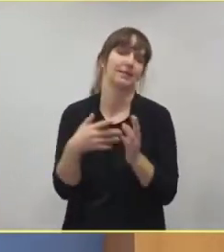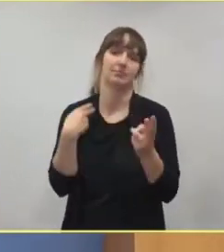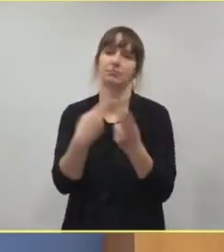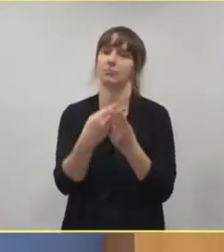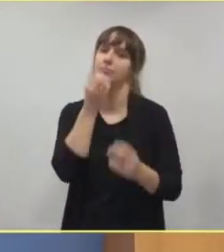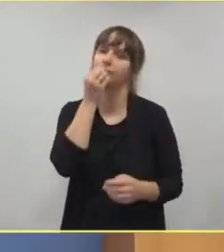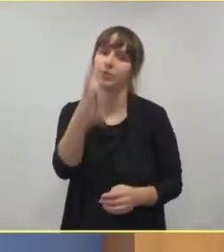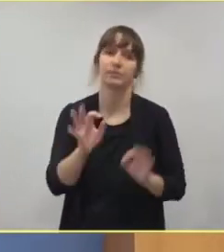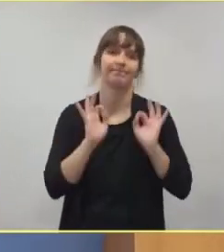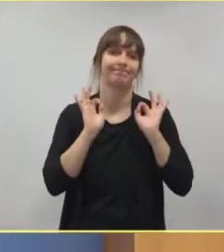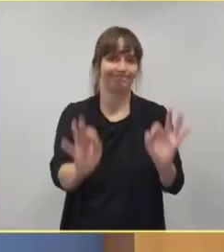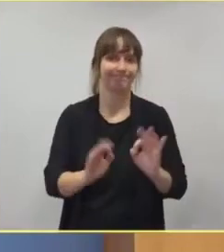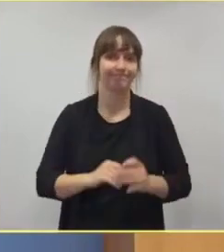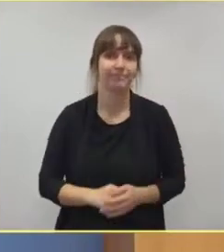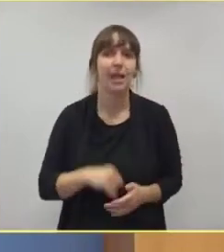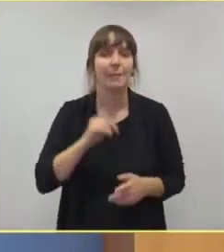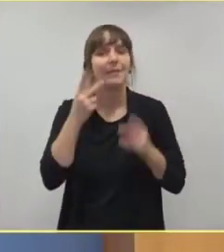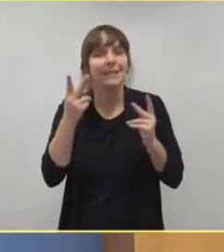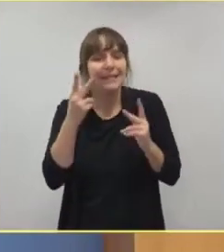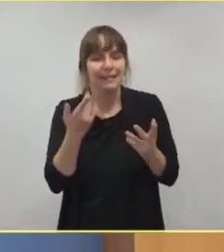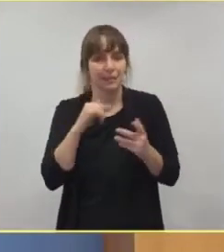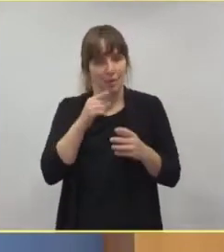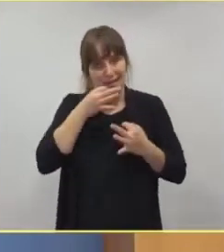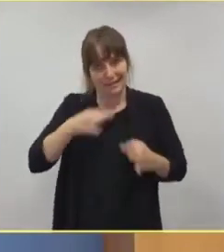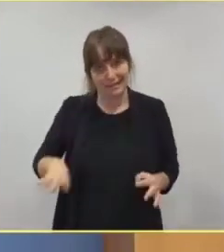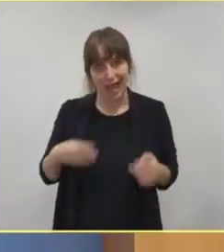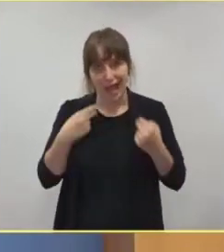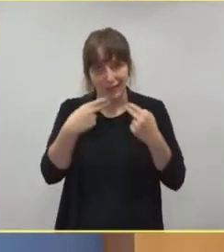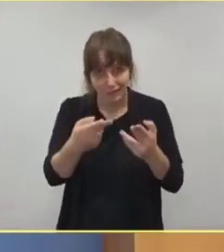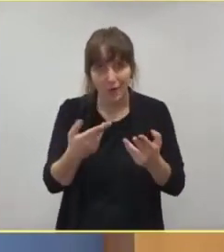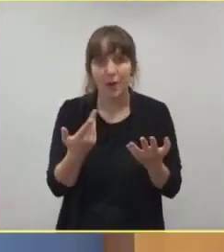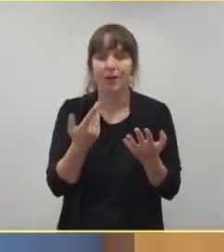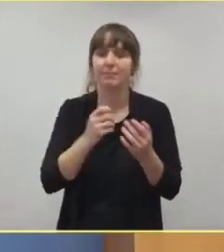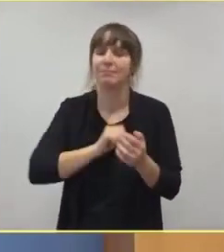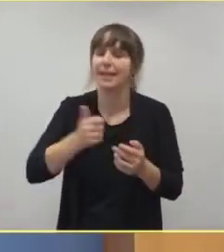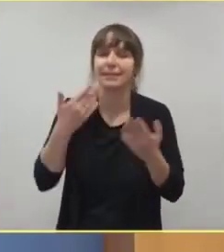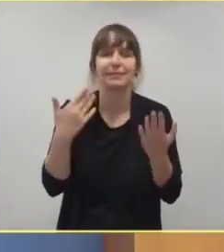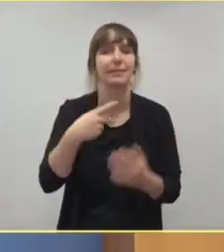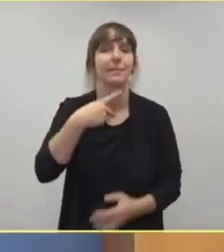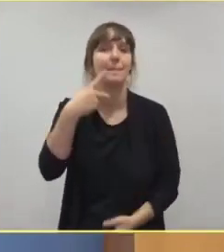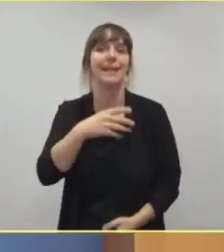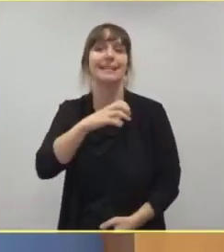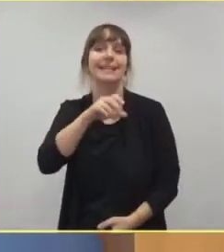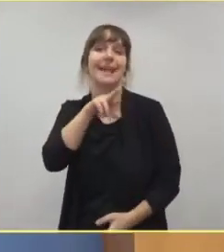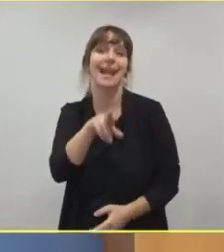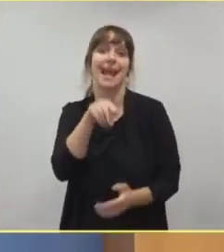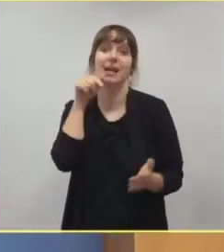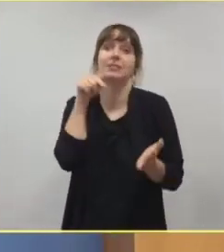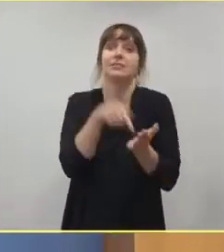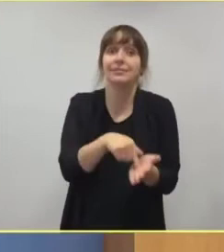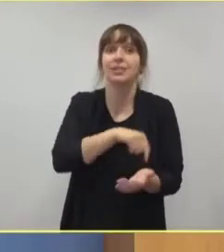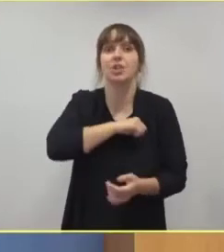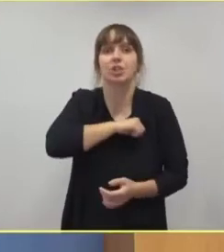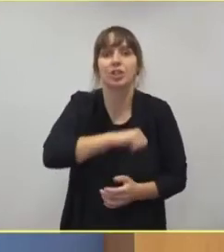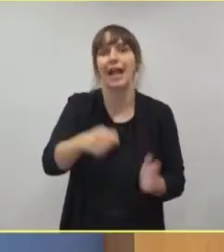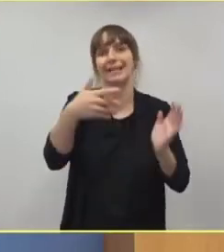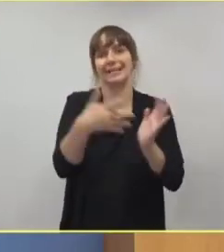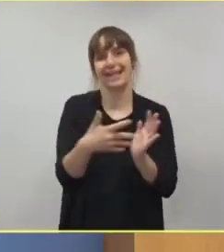ein Detail, sind eben die PCR-Schnelltests. Das heißt, diese sind ja